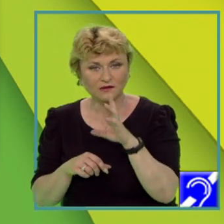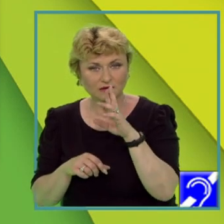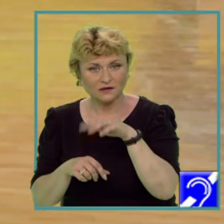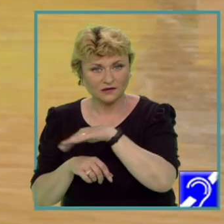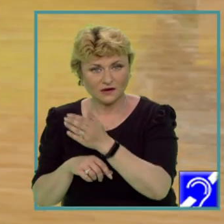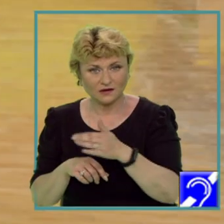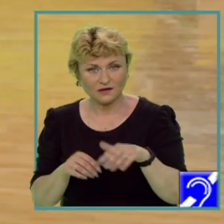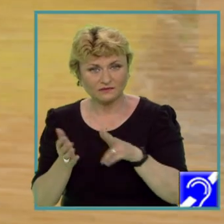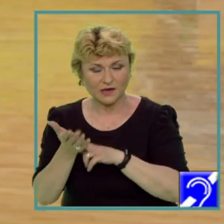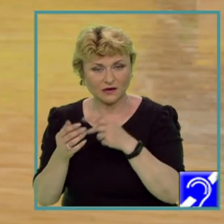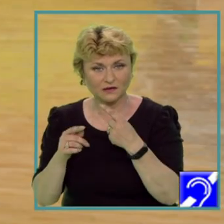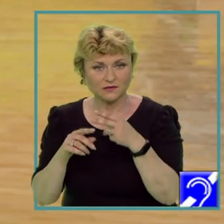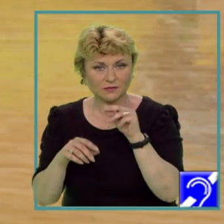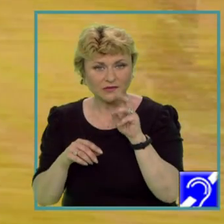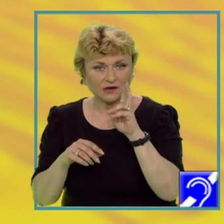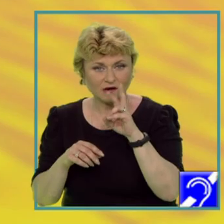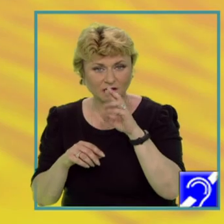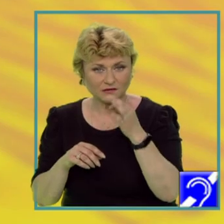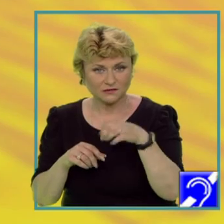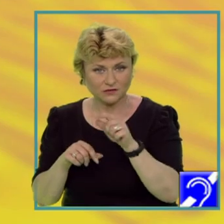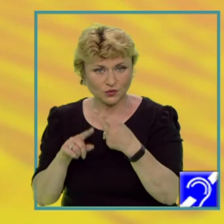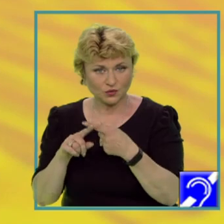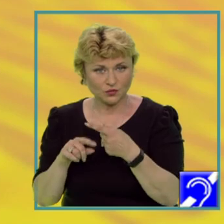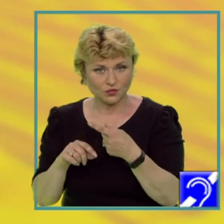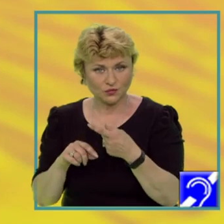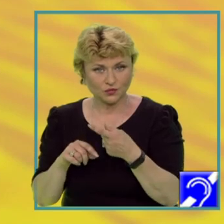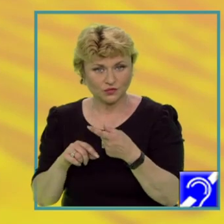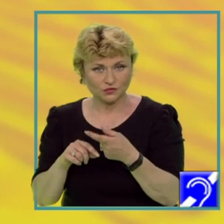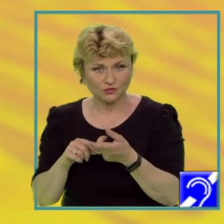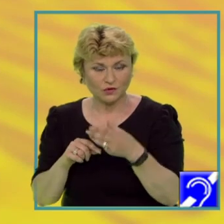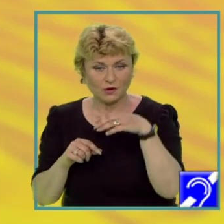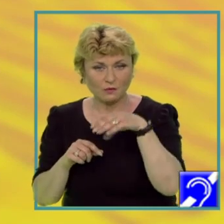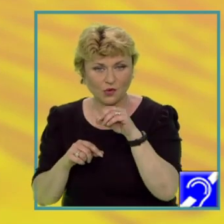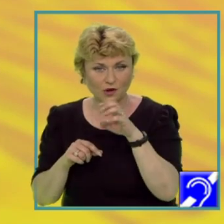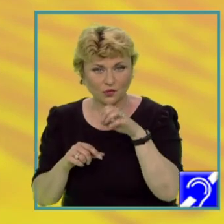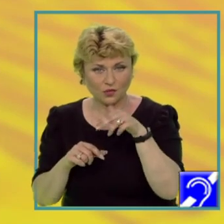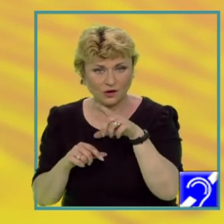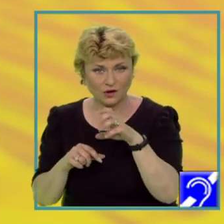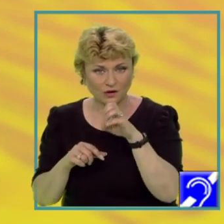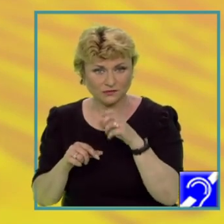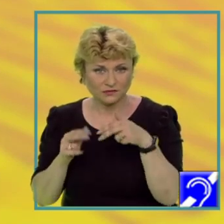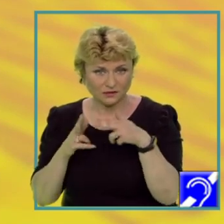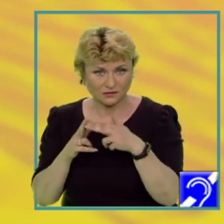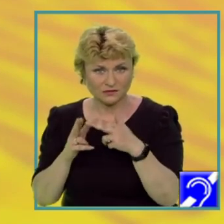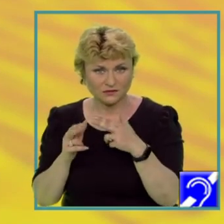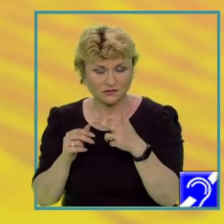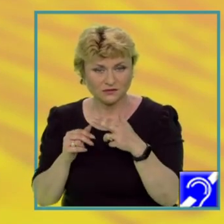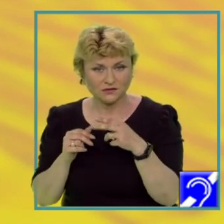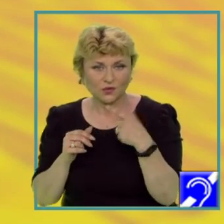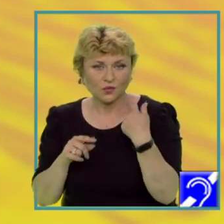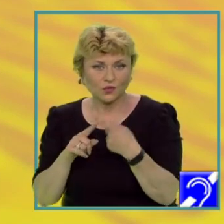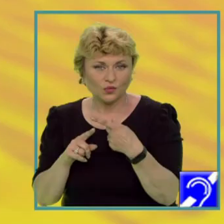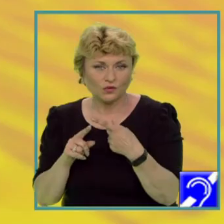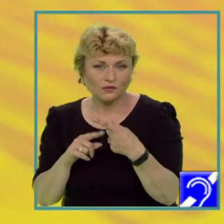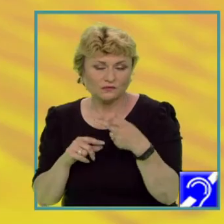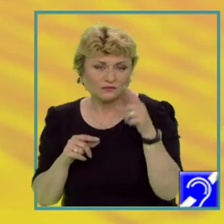hartă cu. Ne amintim de la lecția Soluri că molisolurile se întâlnesc în trepte, unități de relief, cu altitudini mai mici